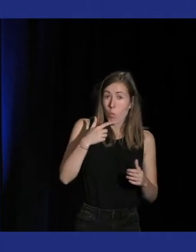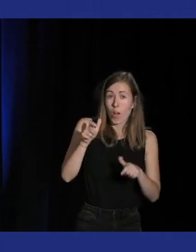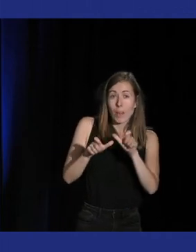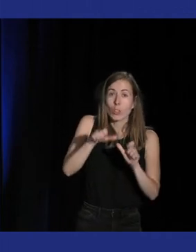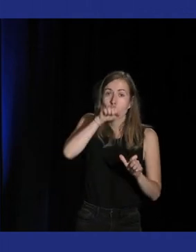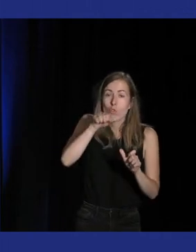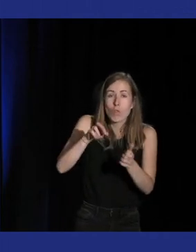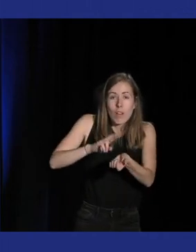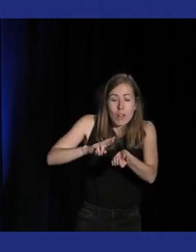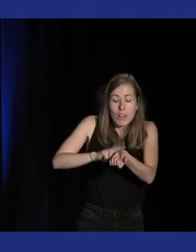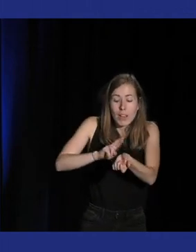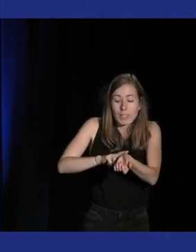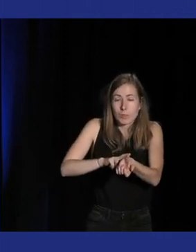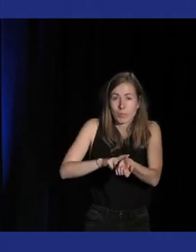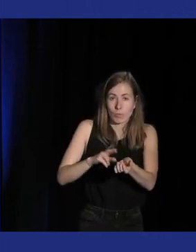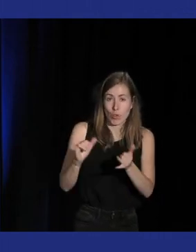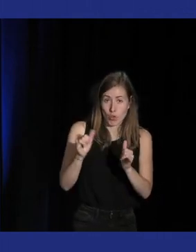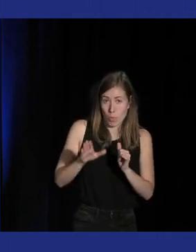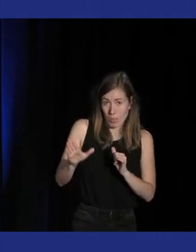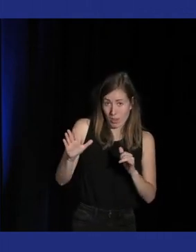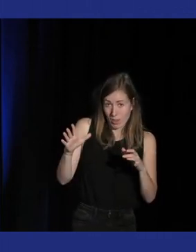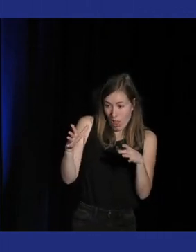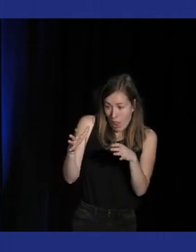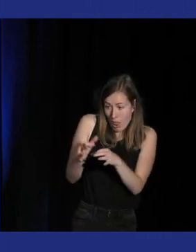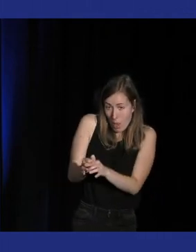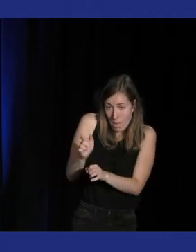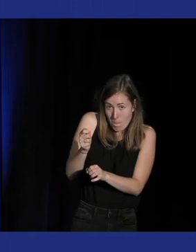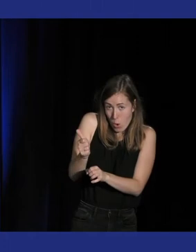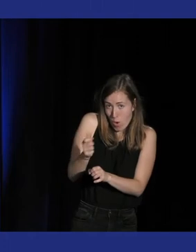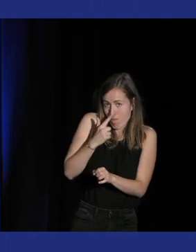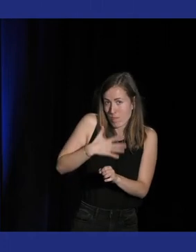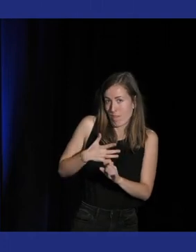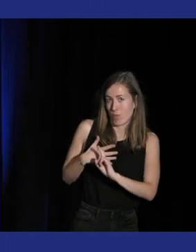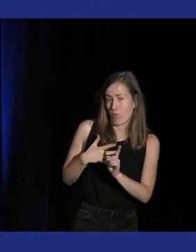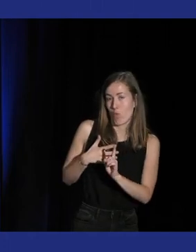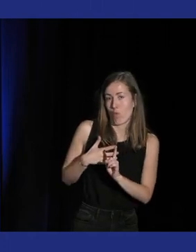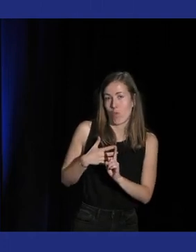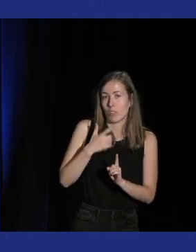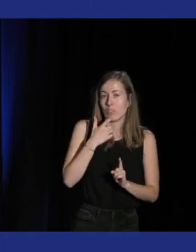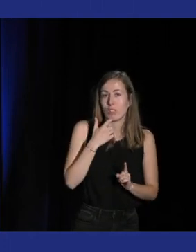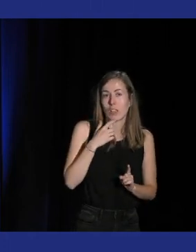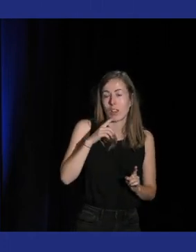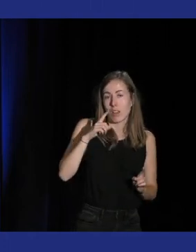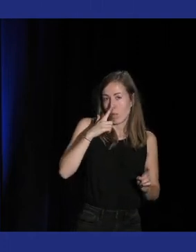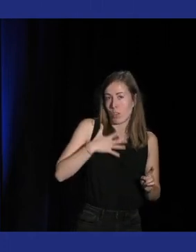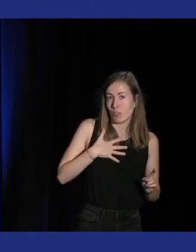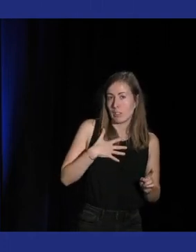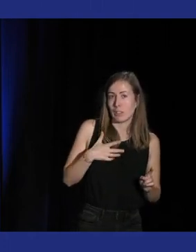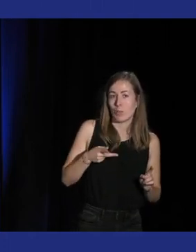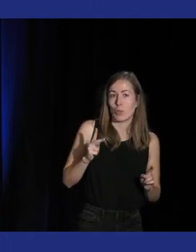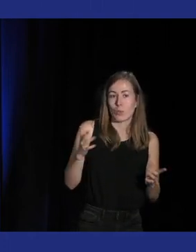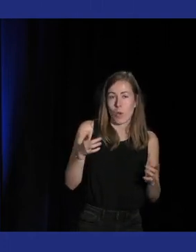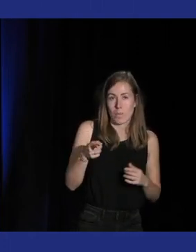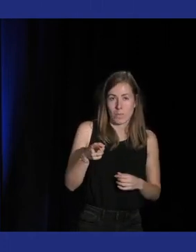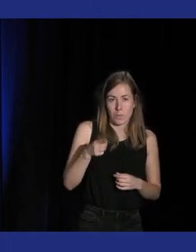les exemples que tu cites je pense que ces jeux comme ça où tout le gameplay se repose sur le fait de suivre un rythme comme